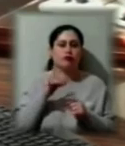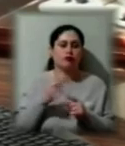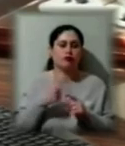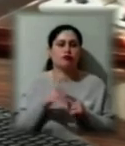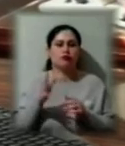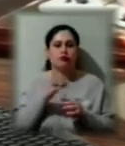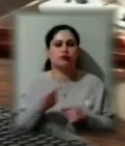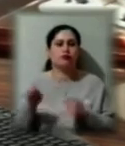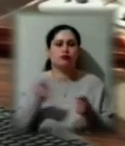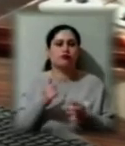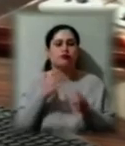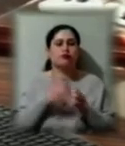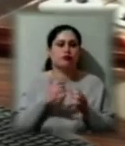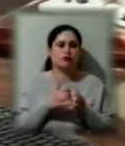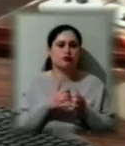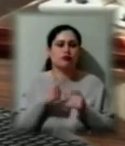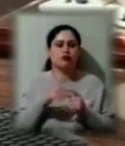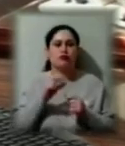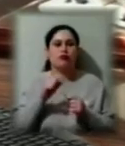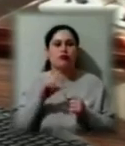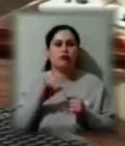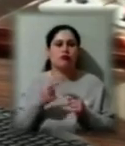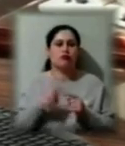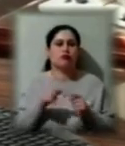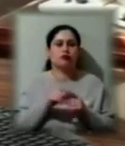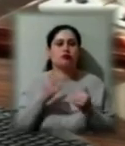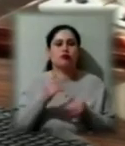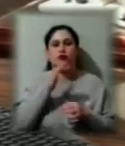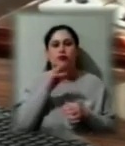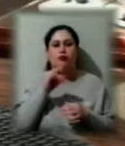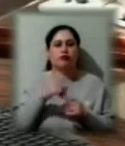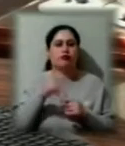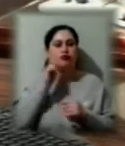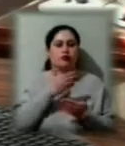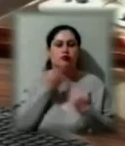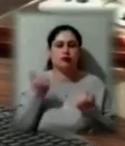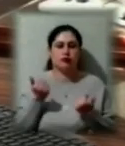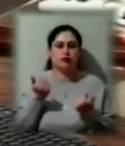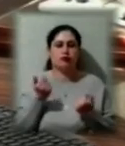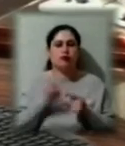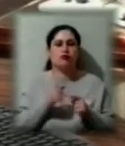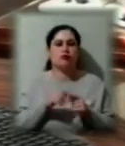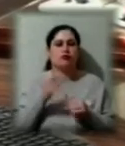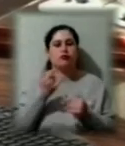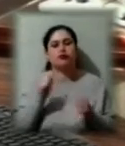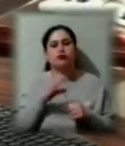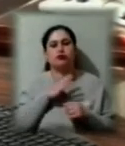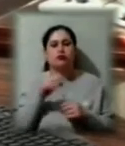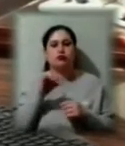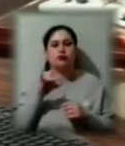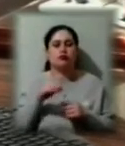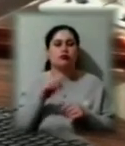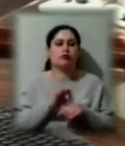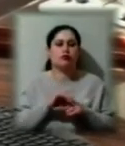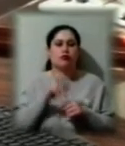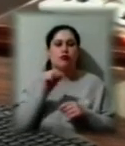Херсона. Аналогів на теперішній момент в Україні немає. Це дасть можливість транспортувати хворого в спеціальній капсулі,